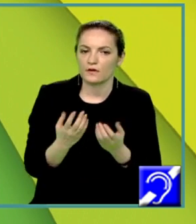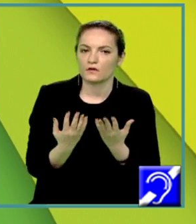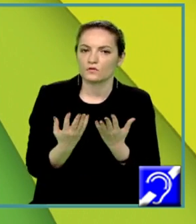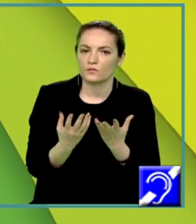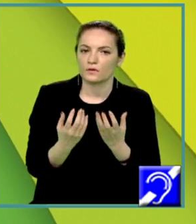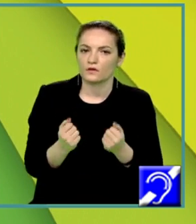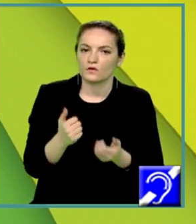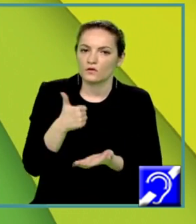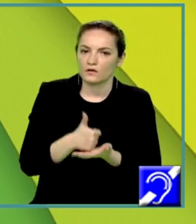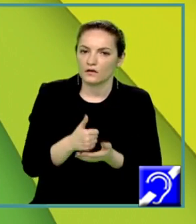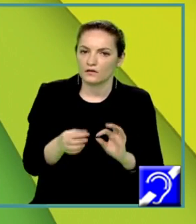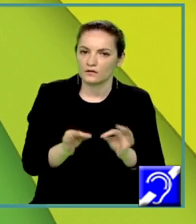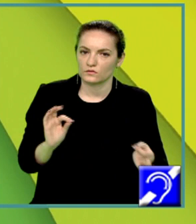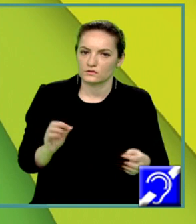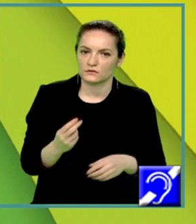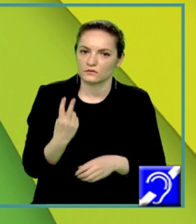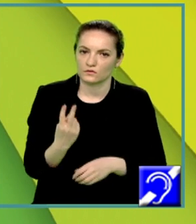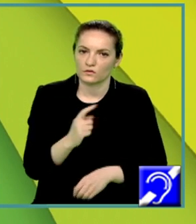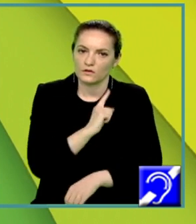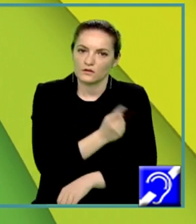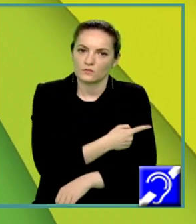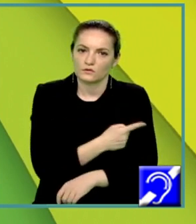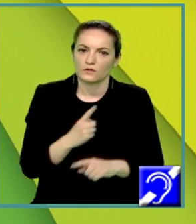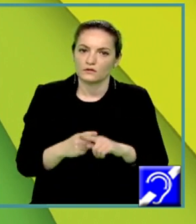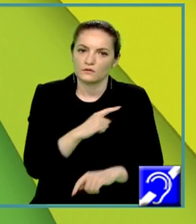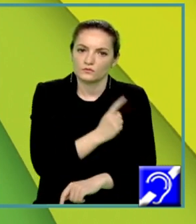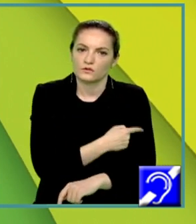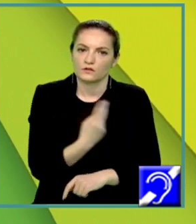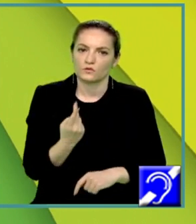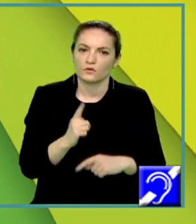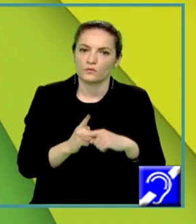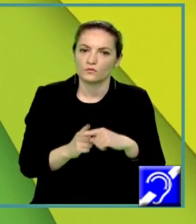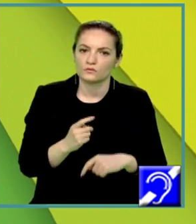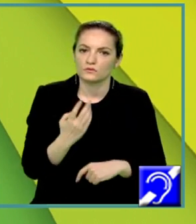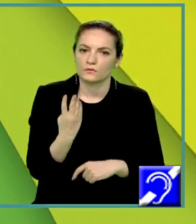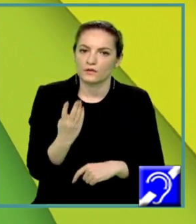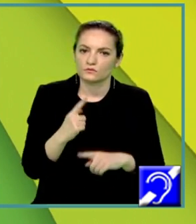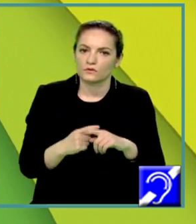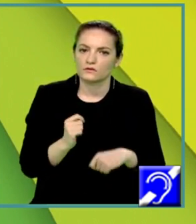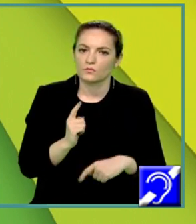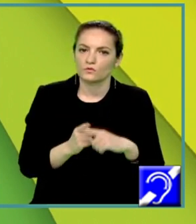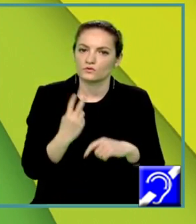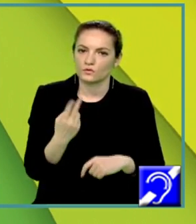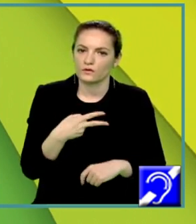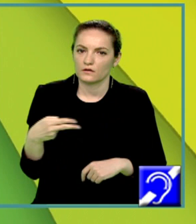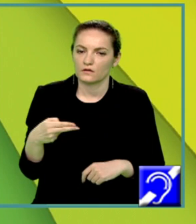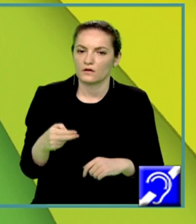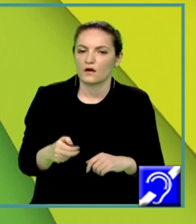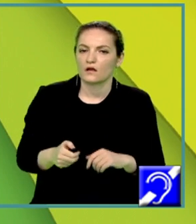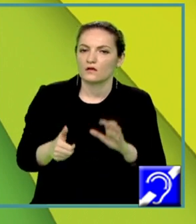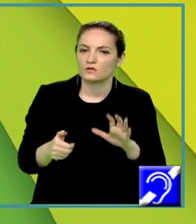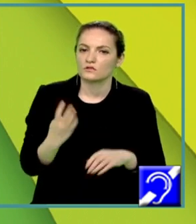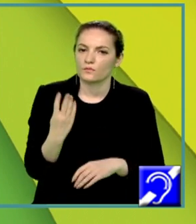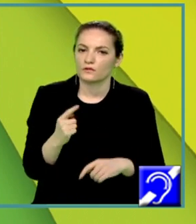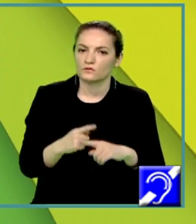2 la puterea x pătrat plus 4x plus 2 este egal cu 64, de înmulțit cu 2 la